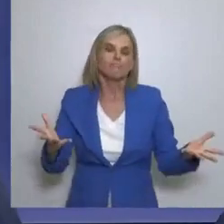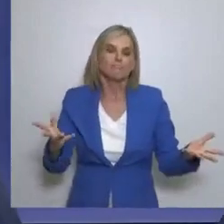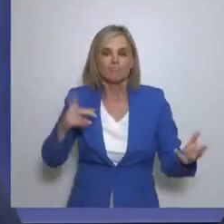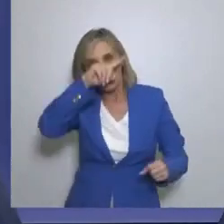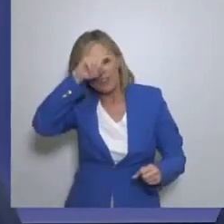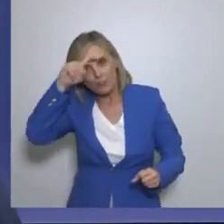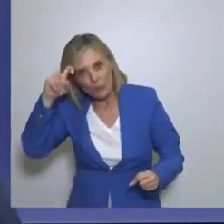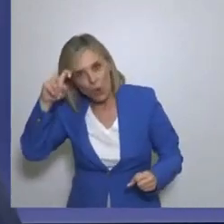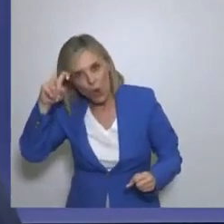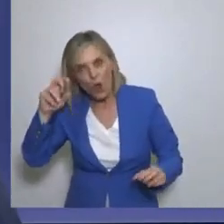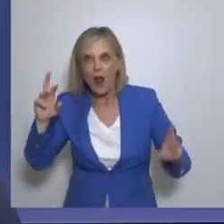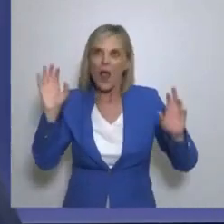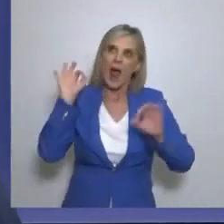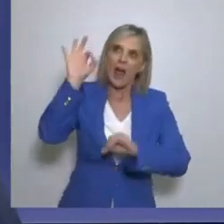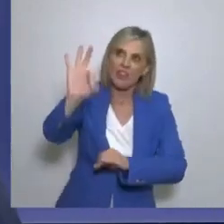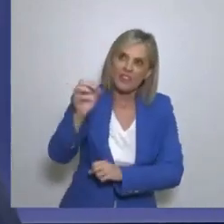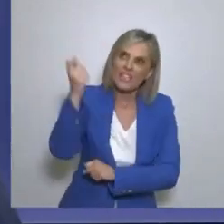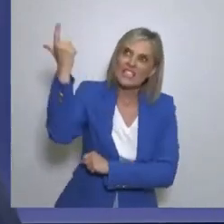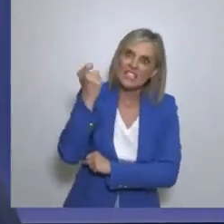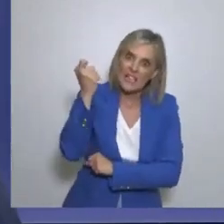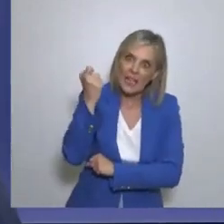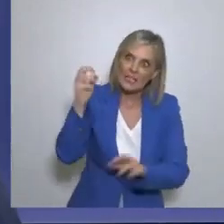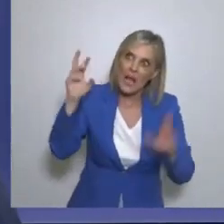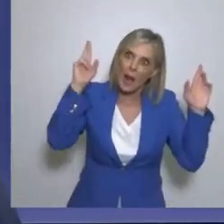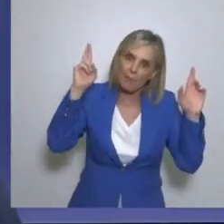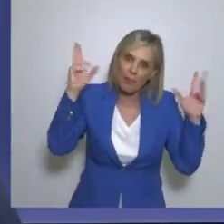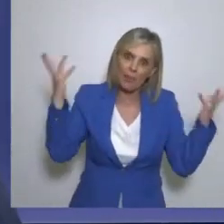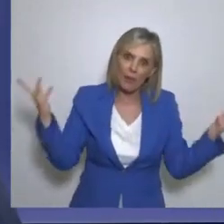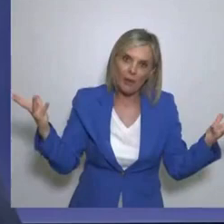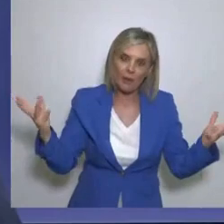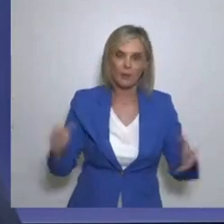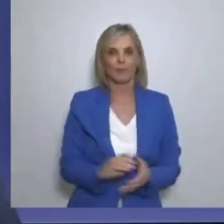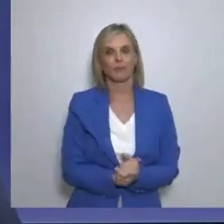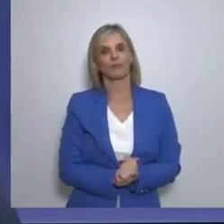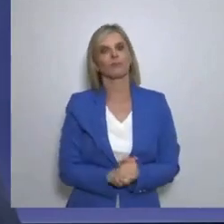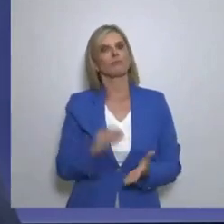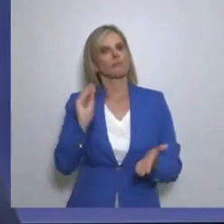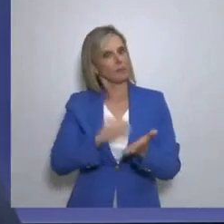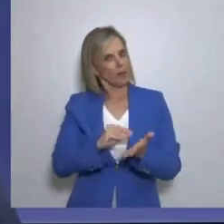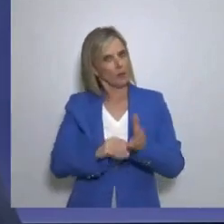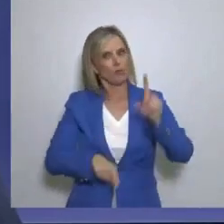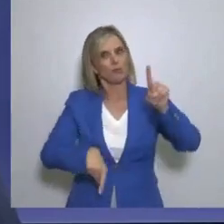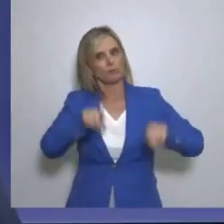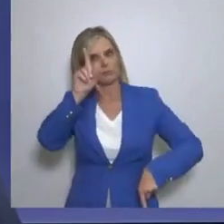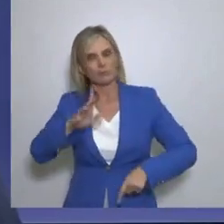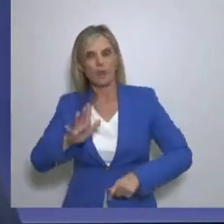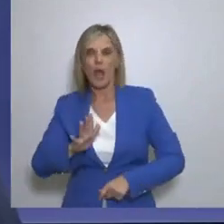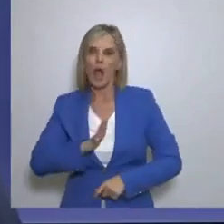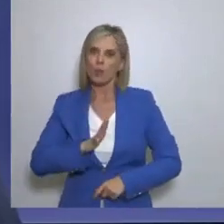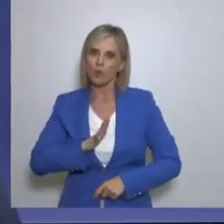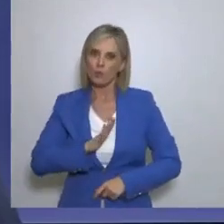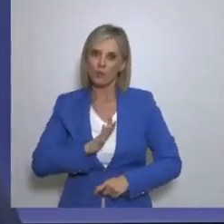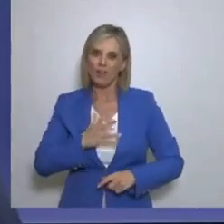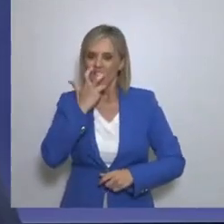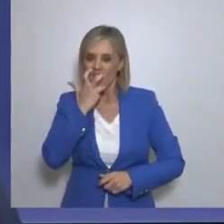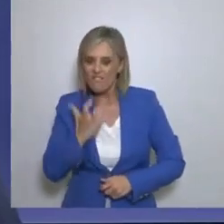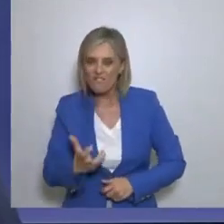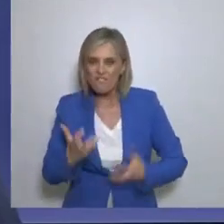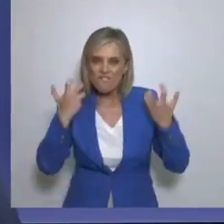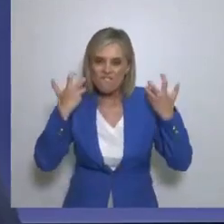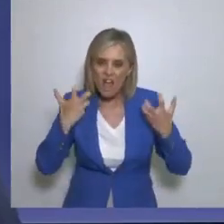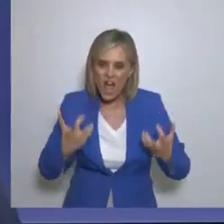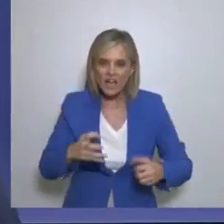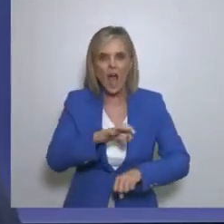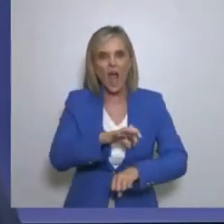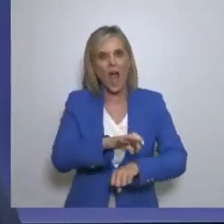6 χρόνια 10 σύνταξη Και συζητάνε δε Να κάνουν και ευθανασία Σε ανθρώπους Που ίσως δεν πρέπει να ζήσουν Γιατί κοστίζουν χρήματα